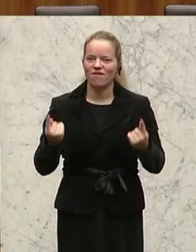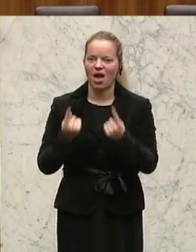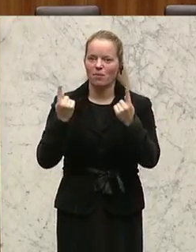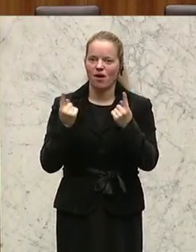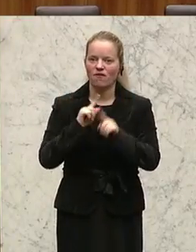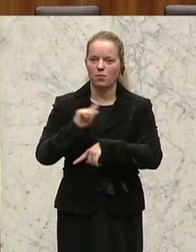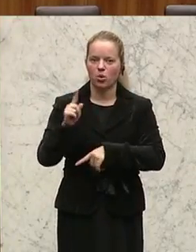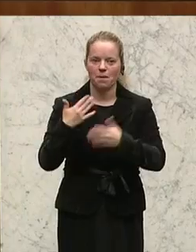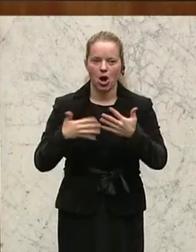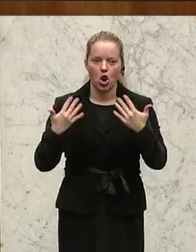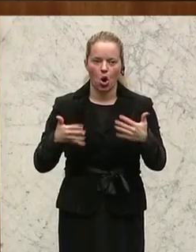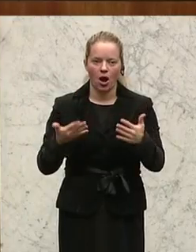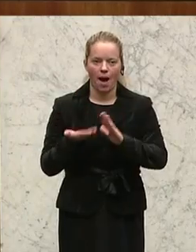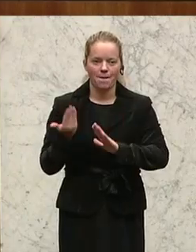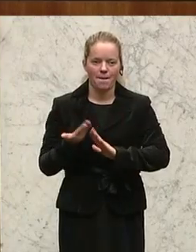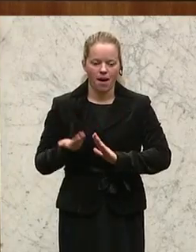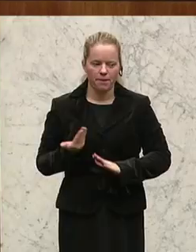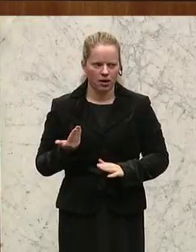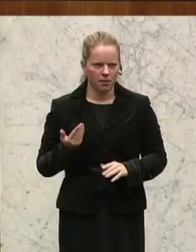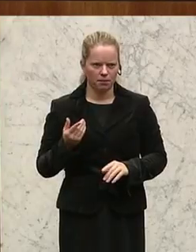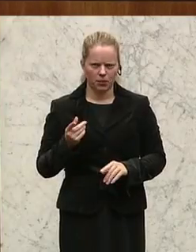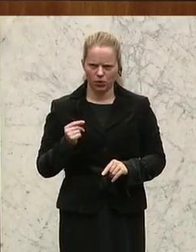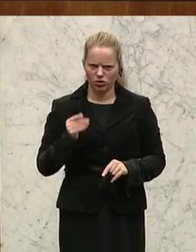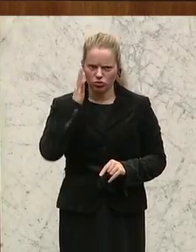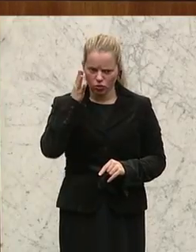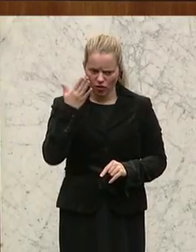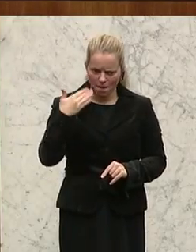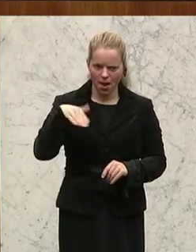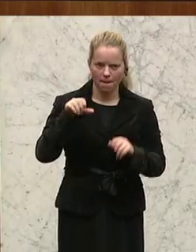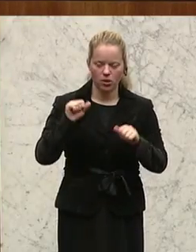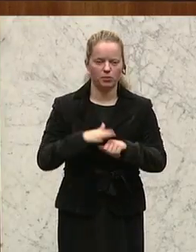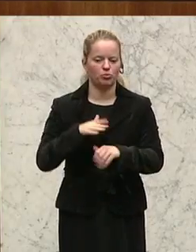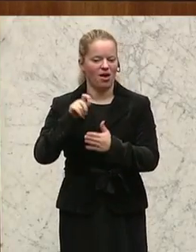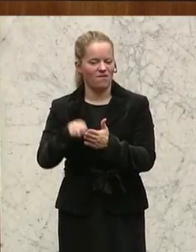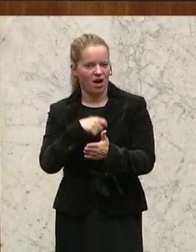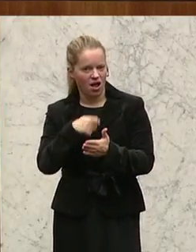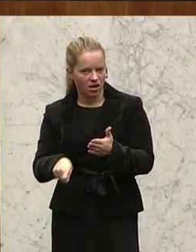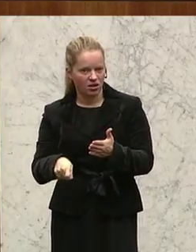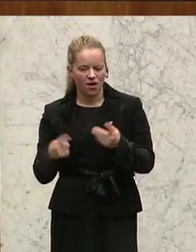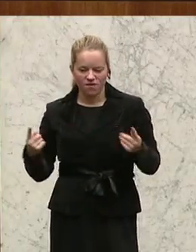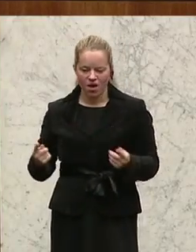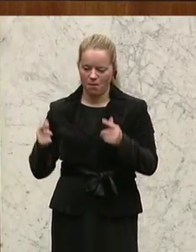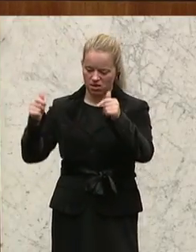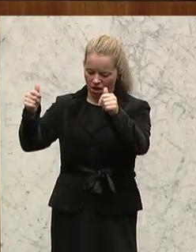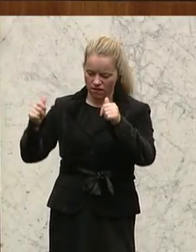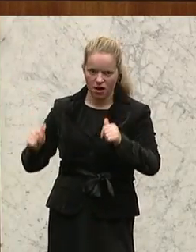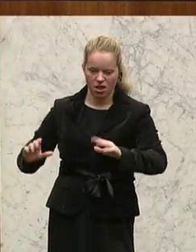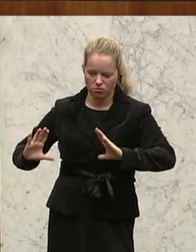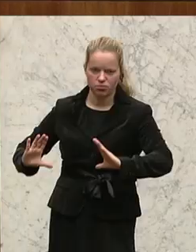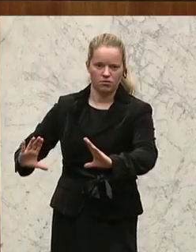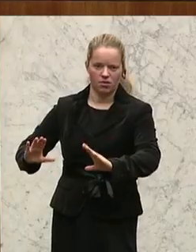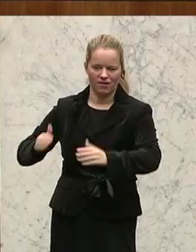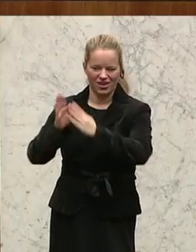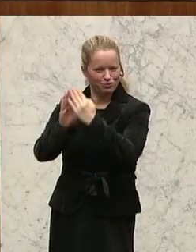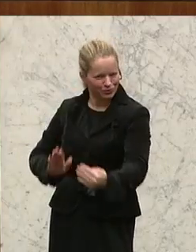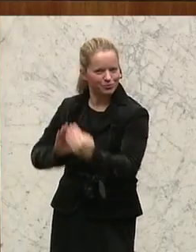ist es mehr als heute möglich, zum Beispiel bei Wahlen Werbetafeln im Straßenraum aufzustellen. Und es